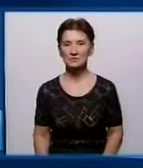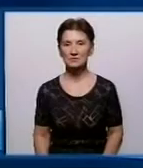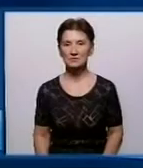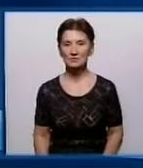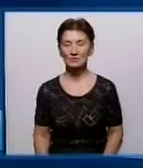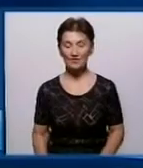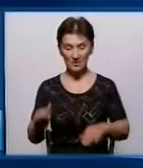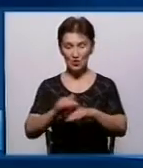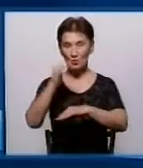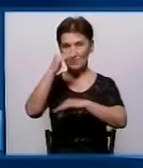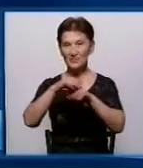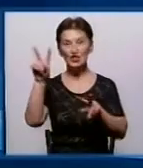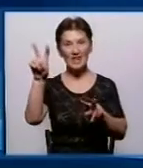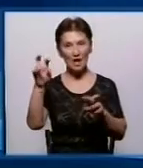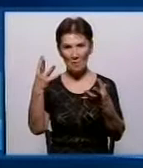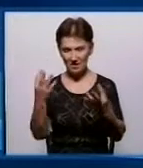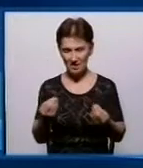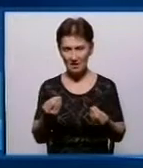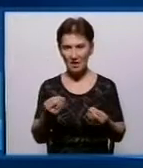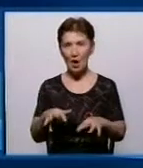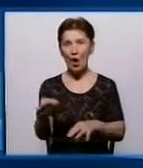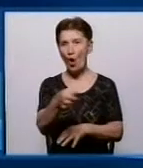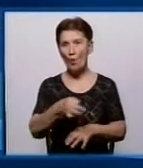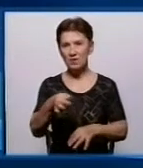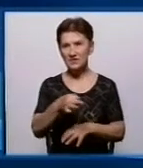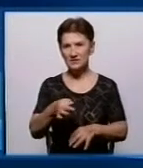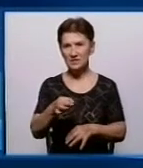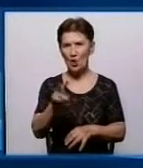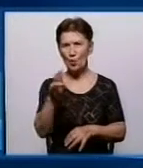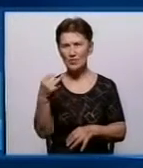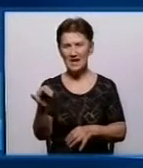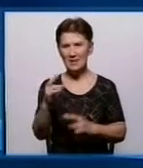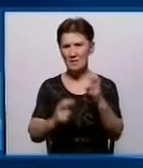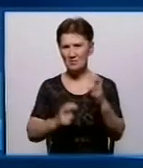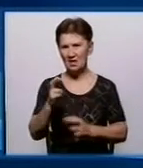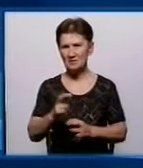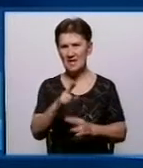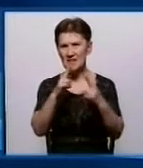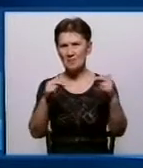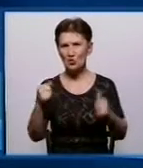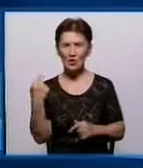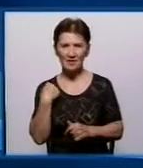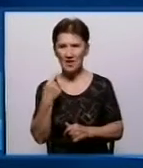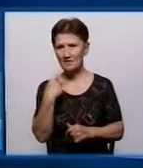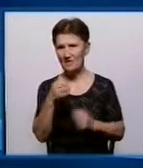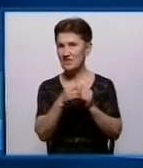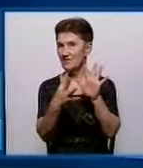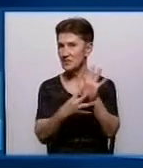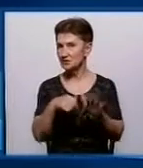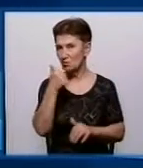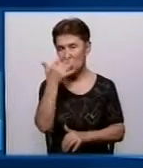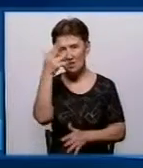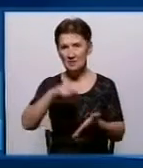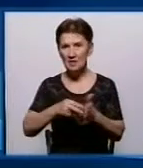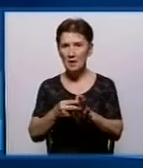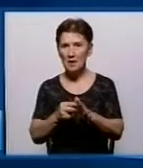Добрий вечір, тема дня на Суспільному. Обласне комунальне підприємство Дніпро-Кіровоград у 2019 році має намір